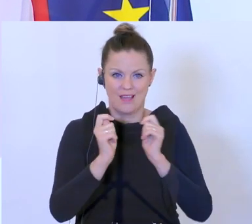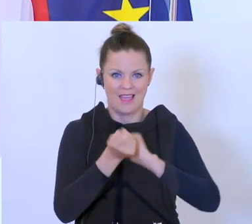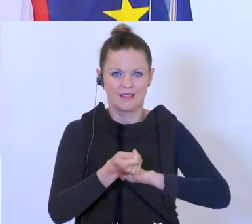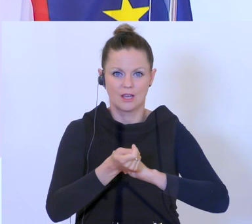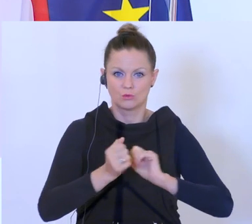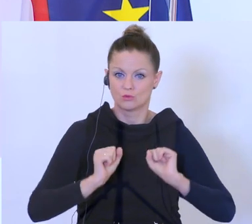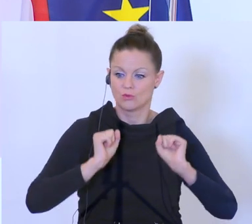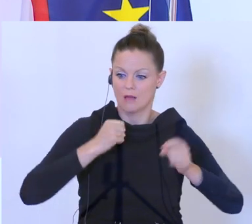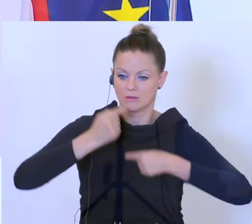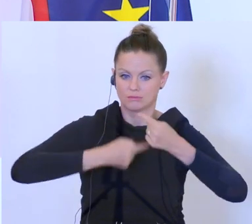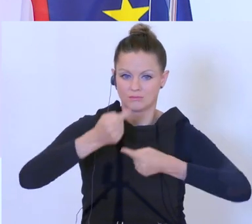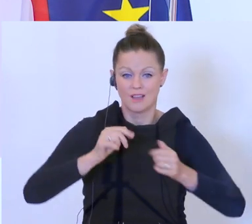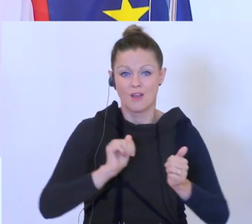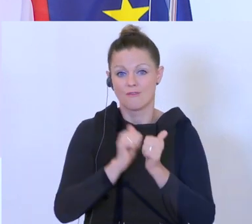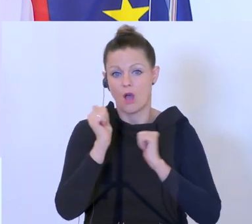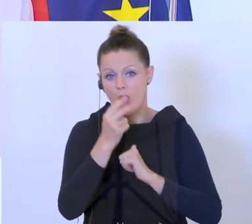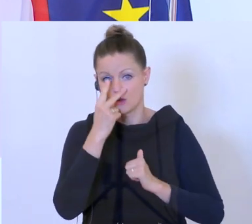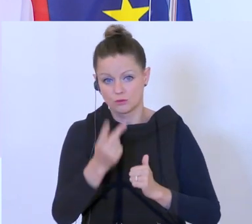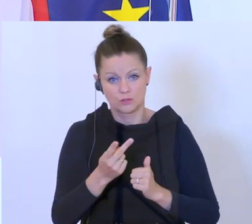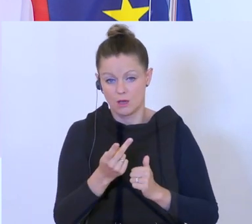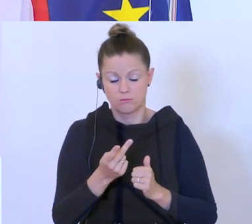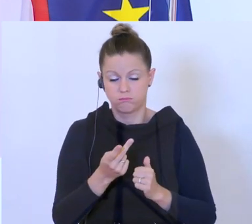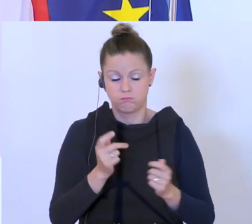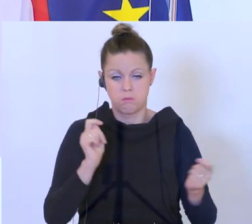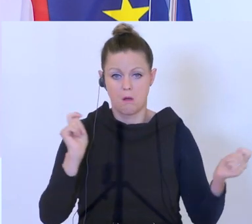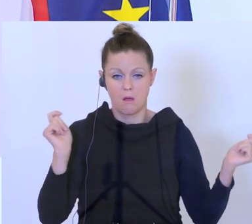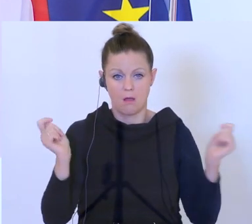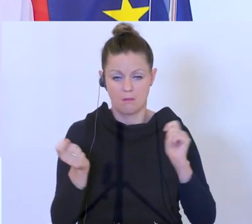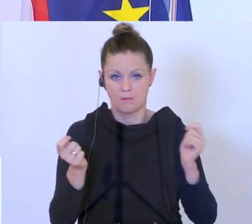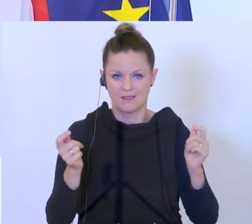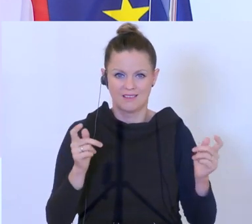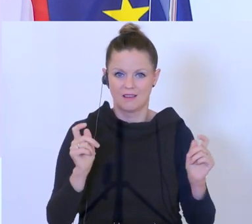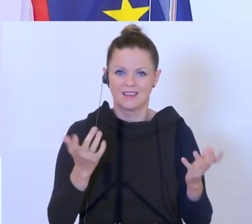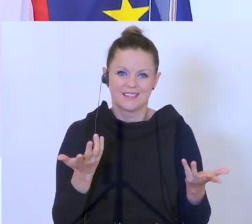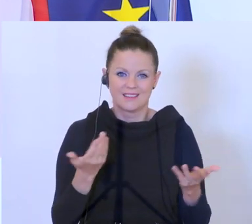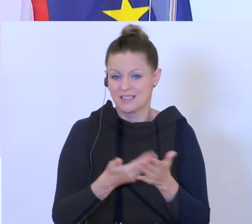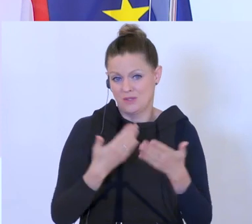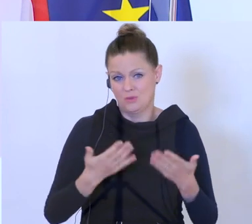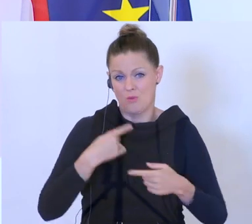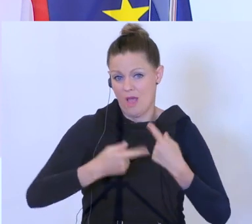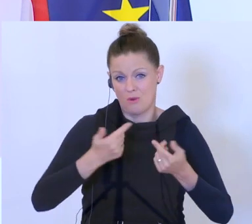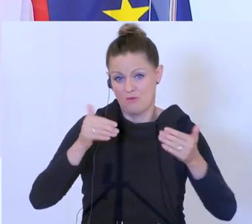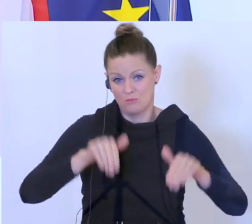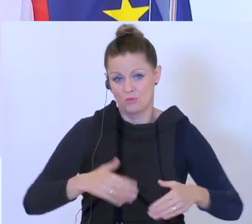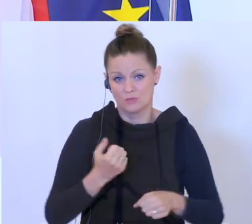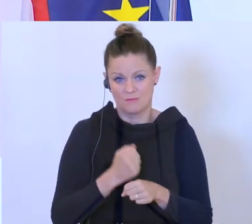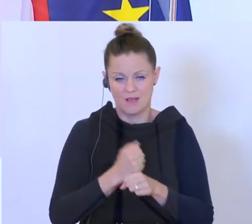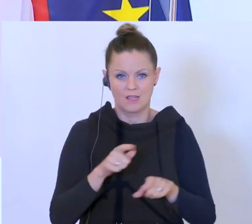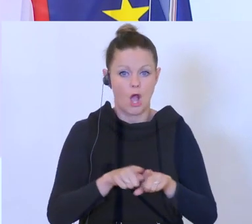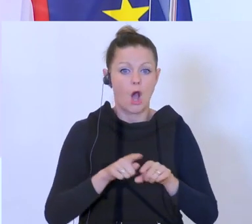Prognosen so groß ist, gibt es keine andere Möglichkeit, als eben diese Vorgangsweise zu wählen. Wir hätten auch das